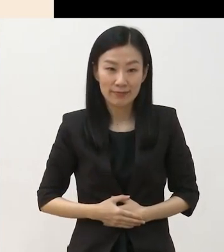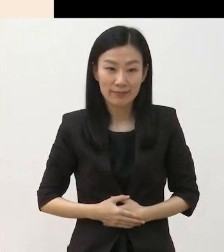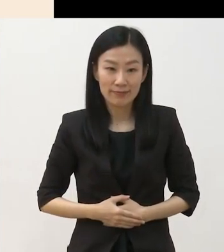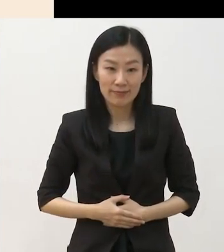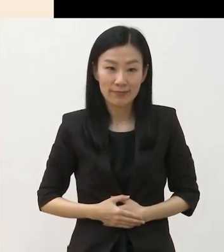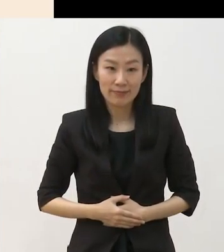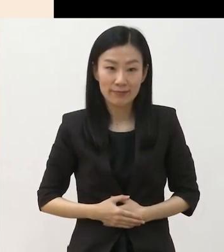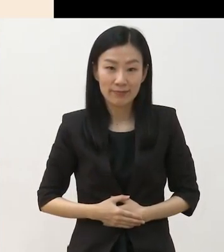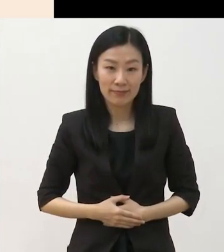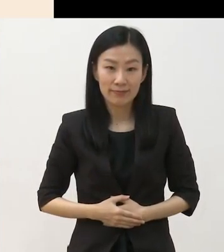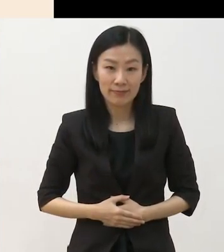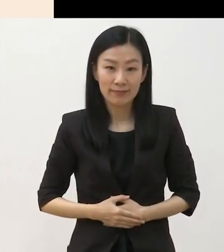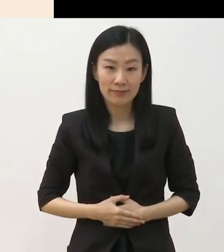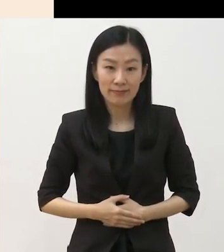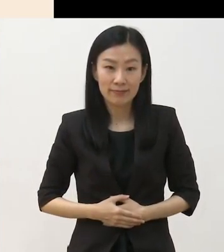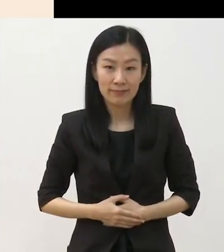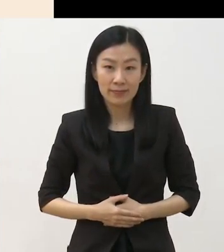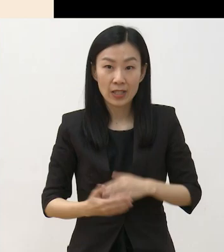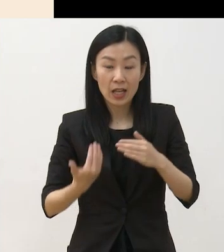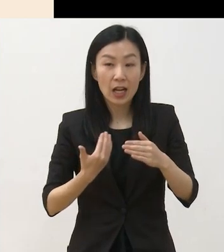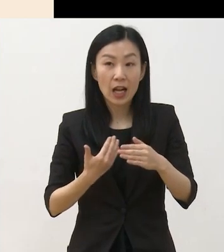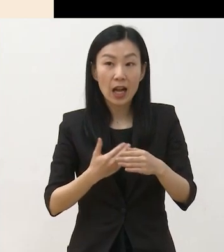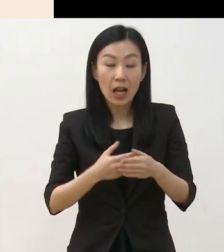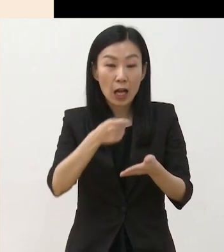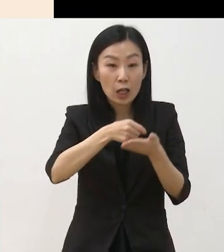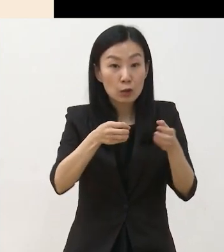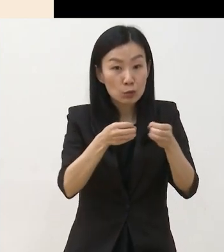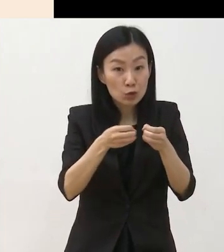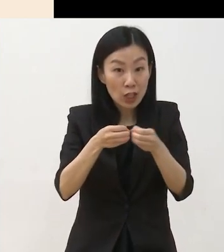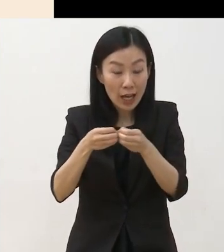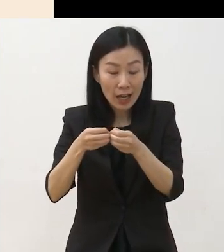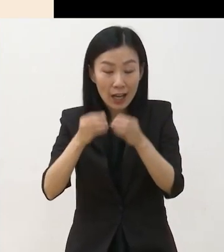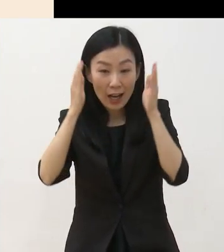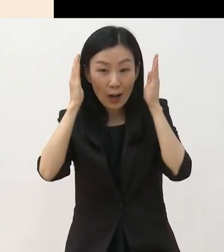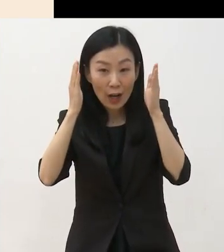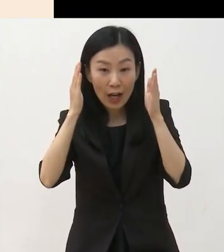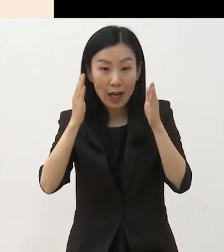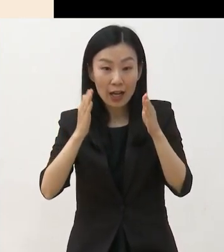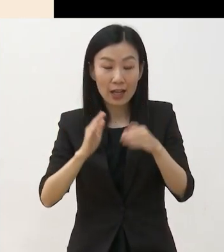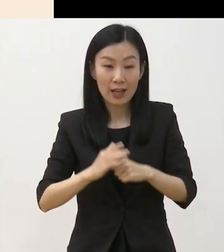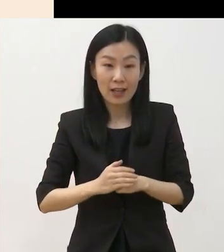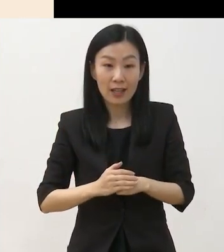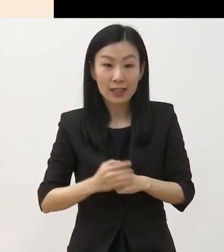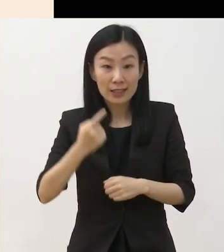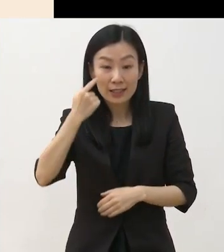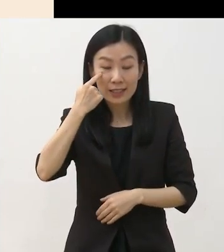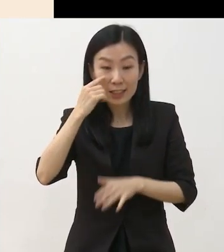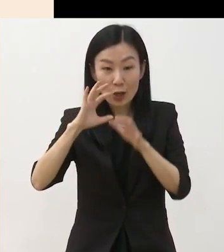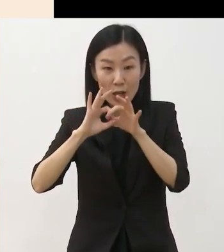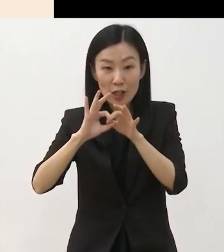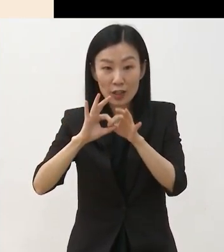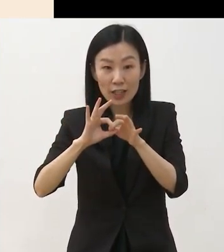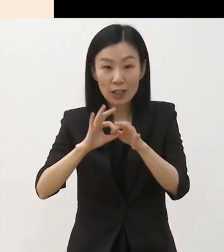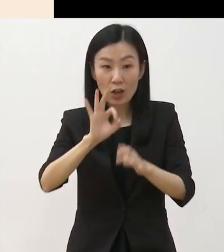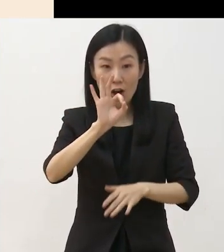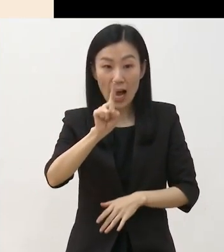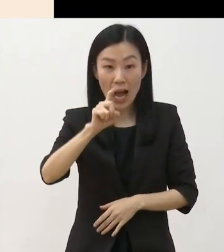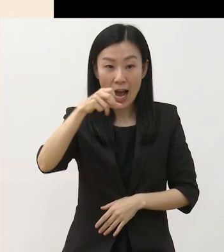앞서 문학과 미술 분야에서도 아르코 청년예술가 지원 사업을